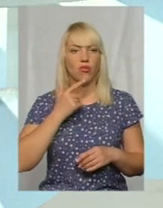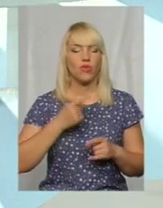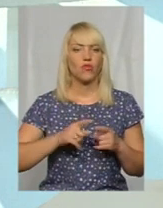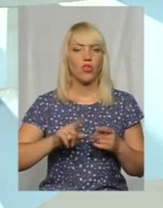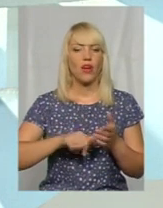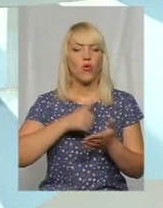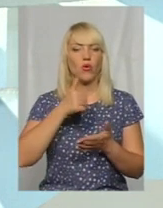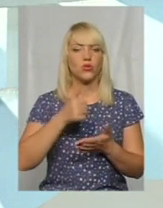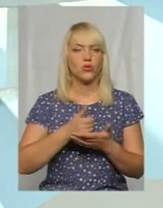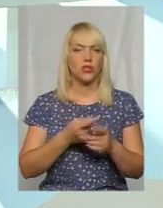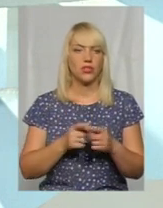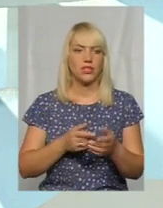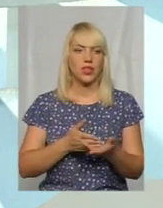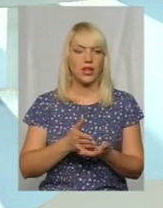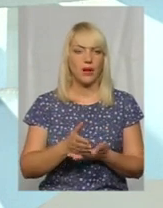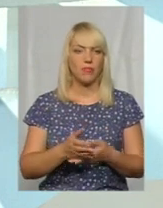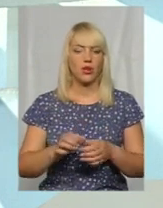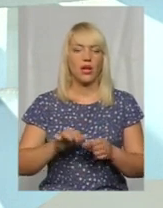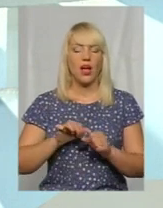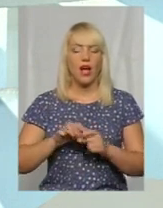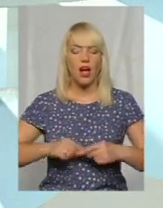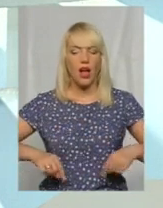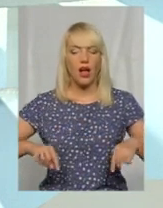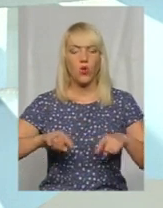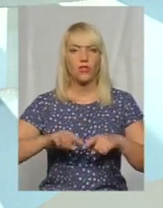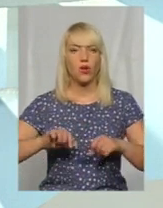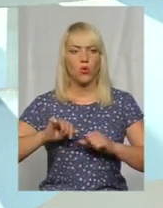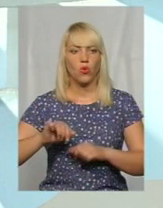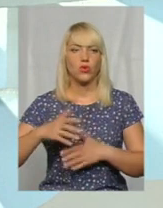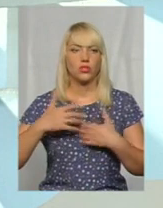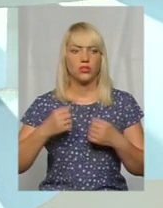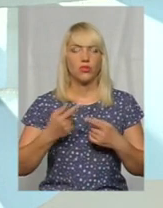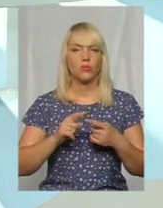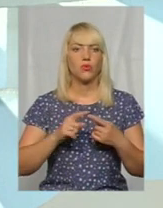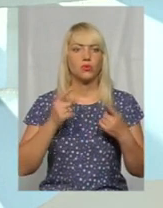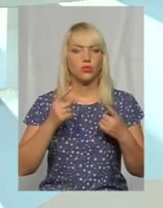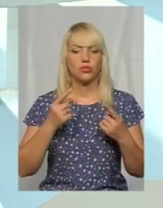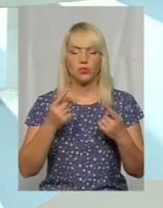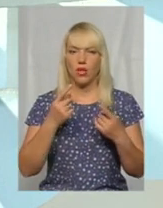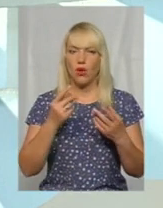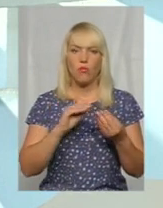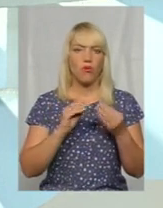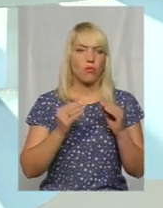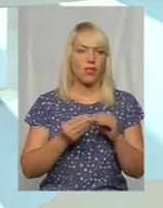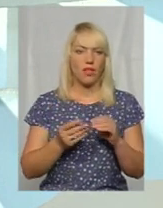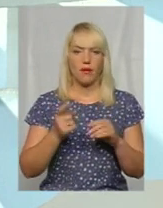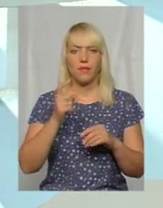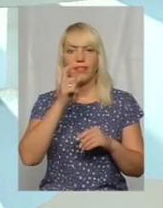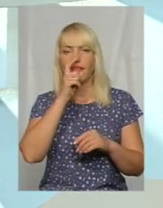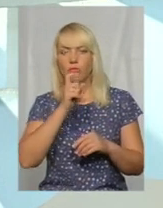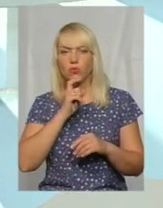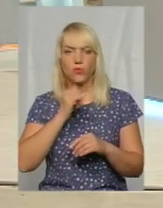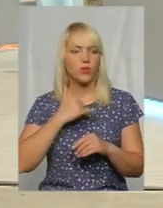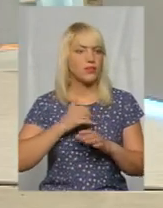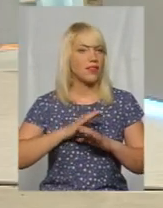цей напрямок в галузі охорони здоров'я. І, по суті, в нас таких суттєвих якихось проблем і непорозумінь не